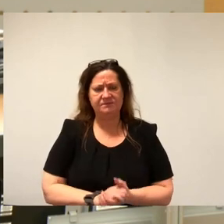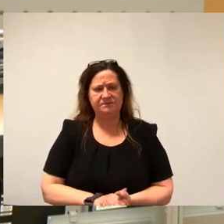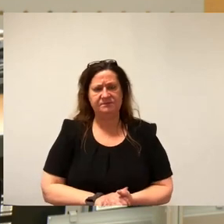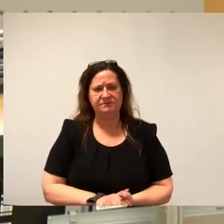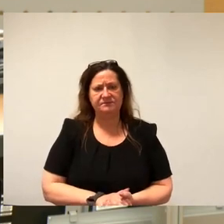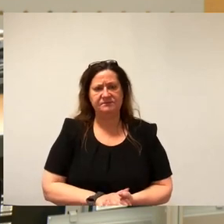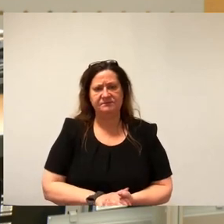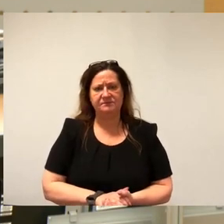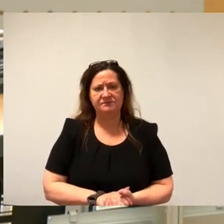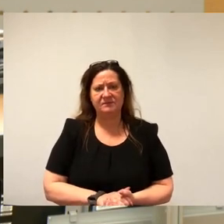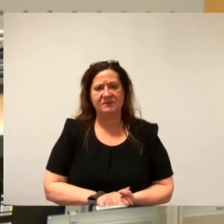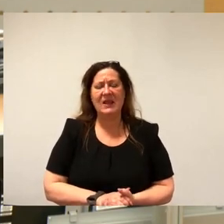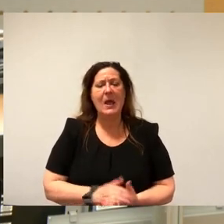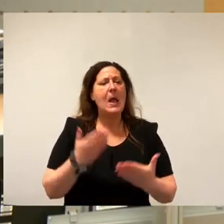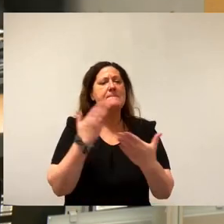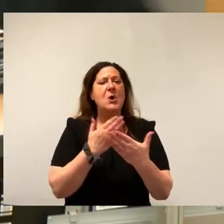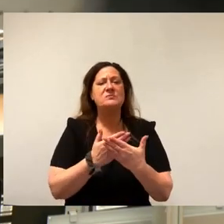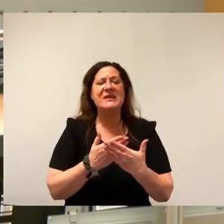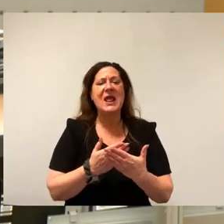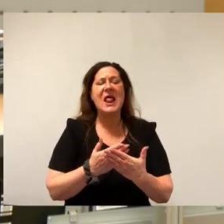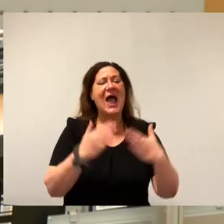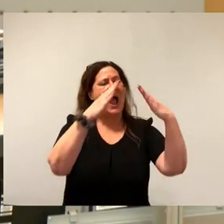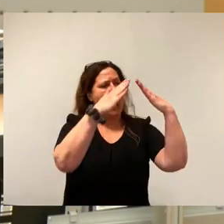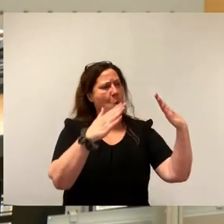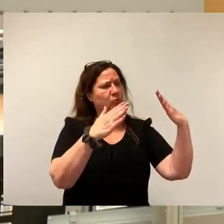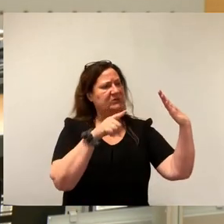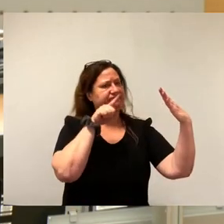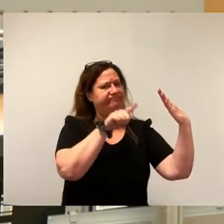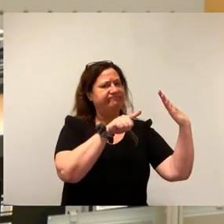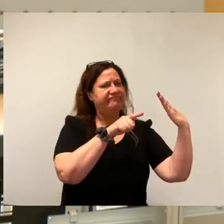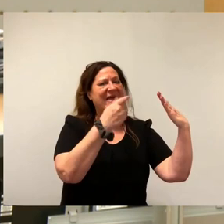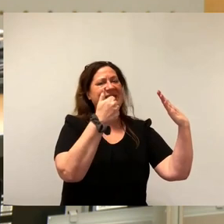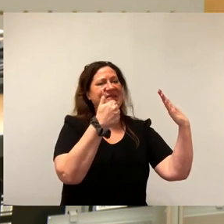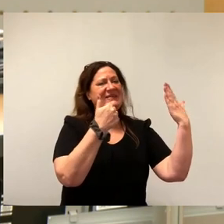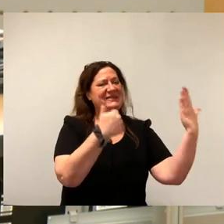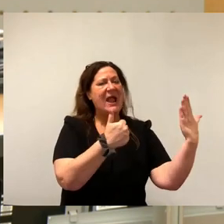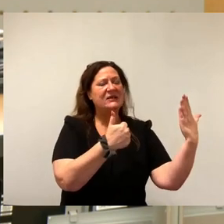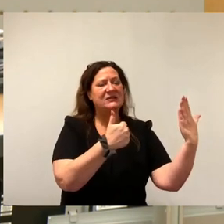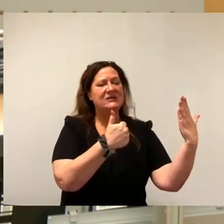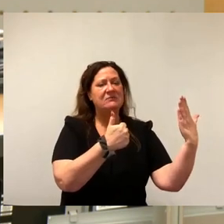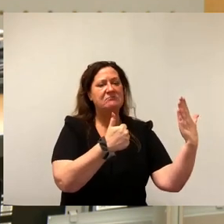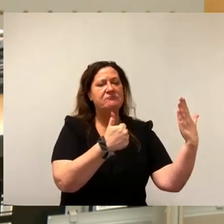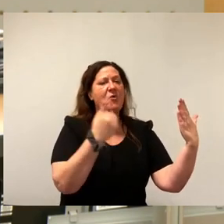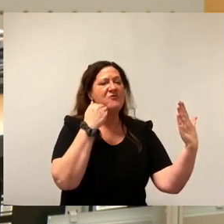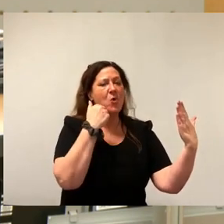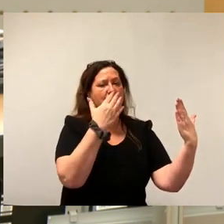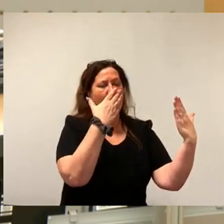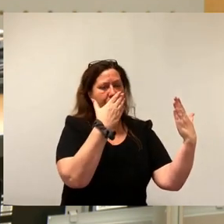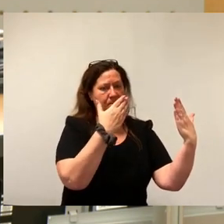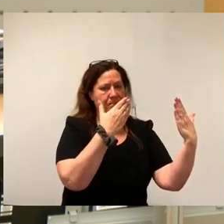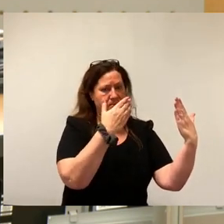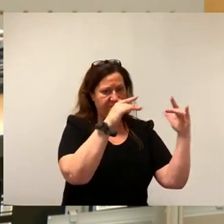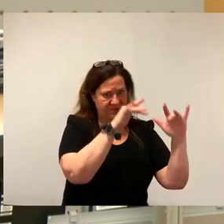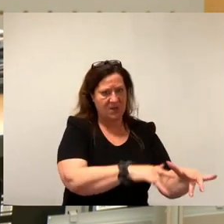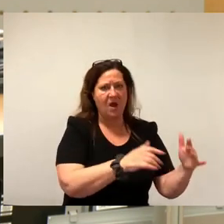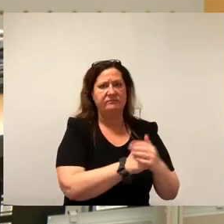da gibt es ein Mietshaus mit sechs Wohnungen, also sechs Mietparteien, von denen einer diesen Fragebogen erhält. Dieser Mieter beantwortet diesen Fragebogen